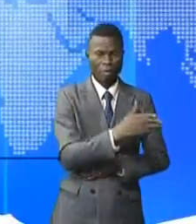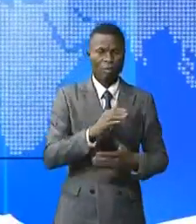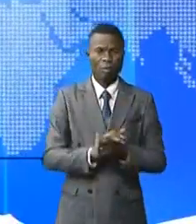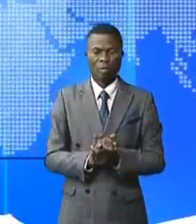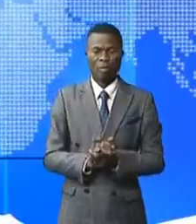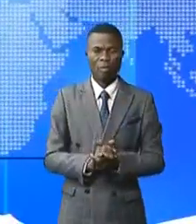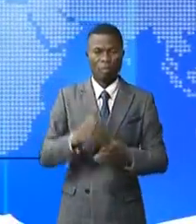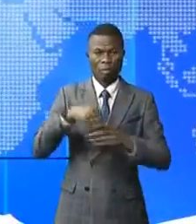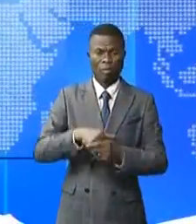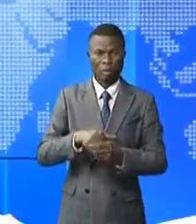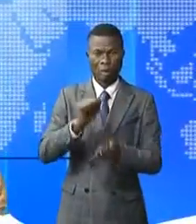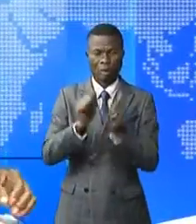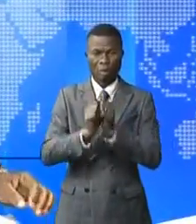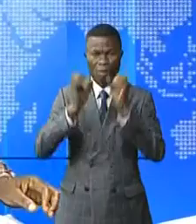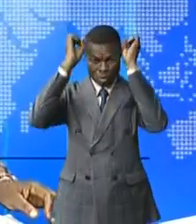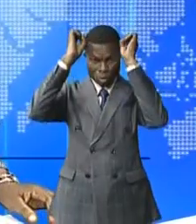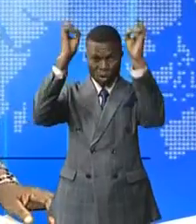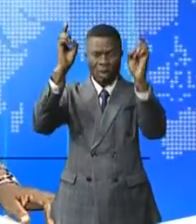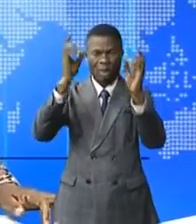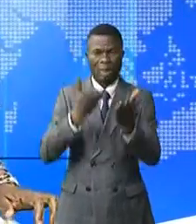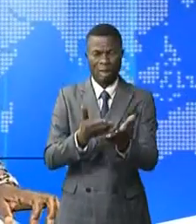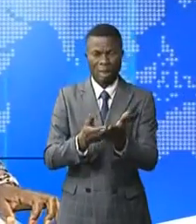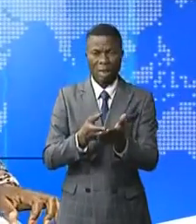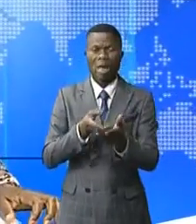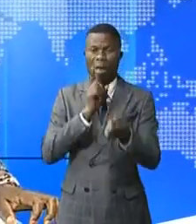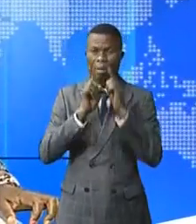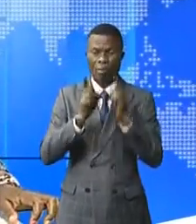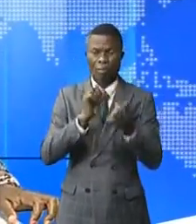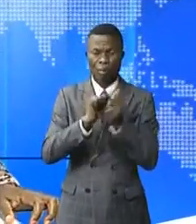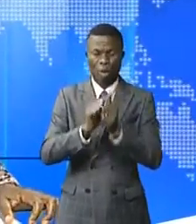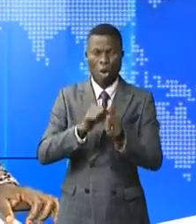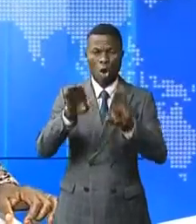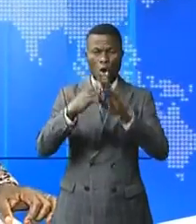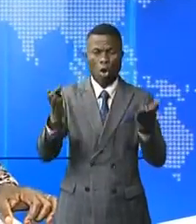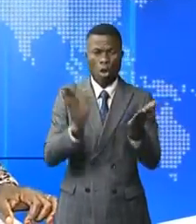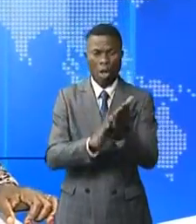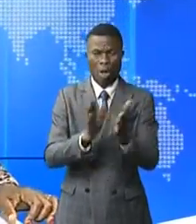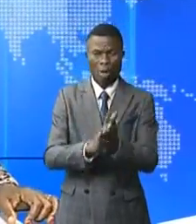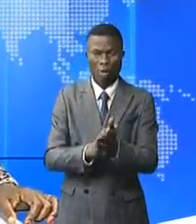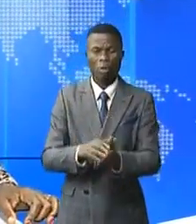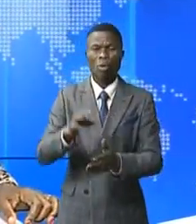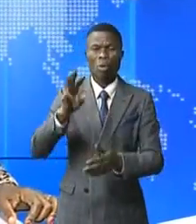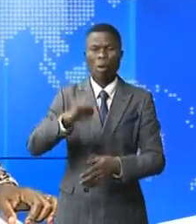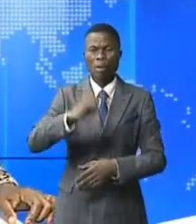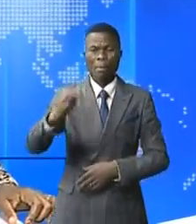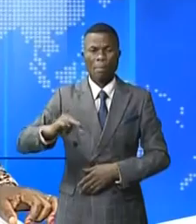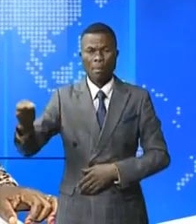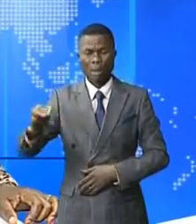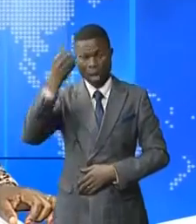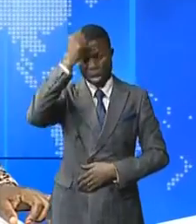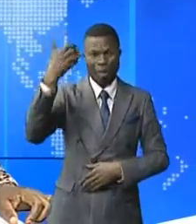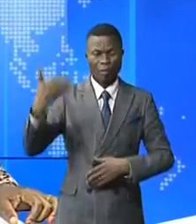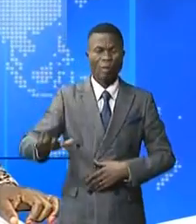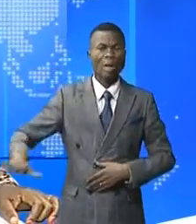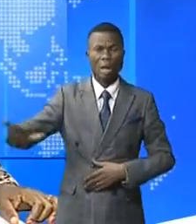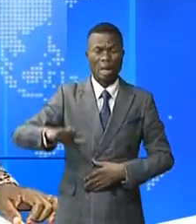Restons toujours dans les secteurs de l'éducation pour parler de la reprise de cours au Maniema après la levée de grève sur toute